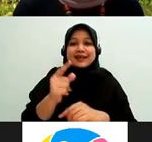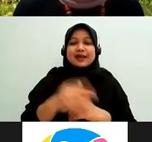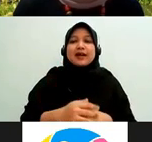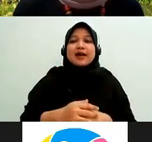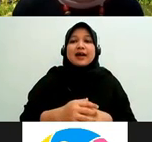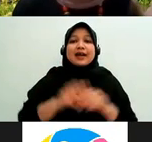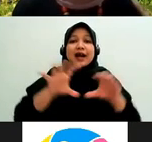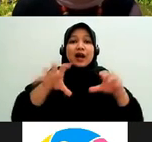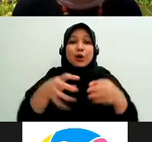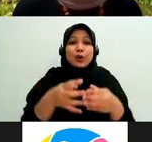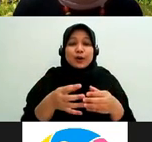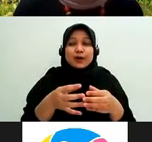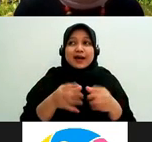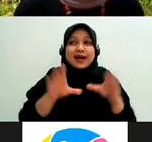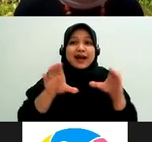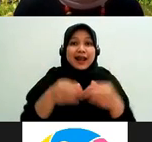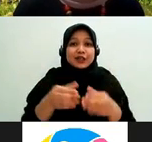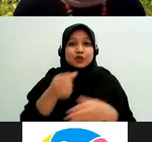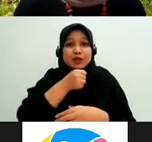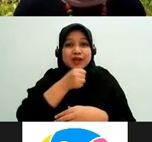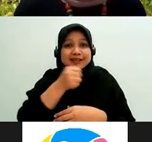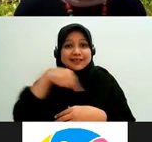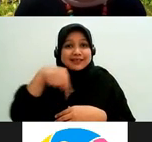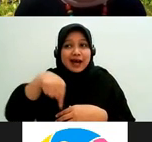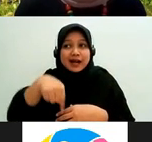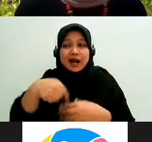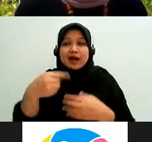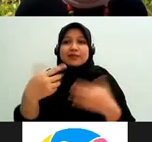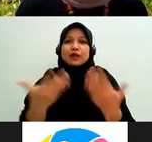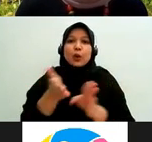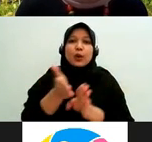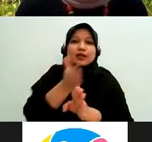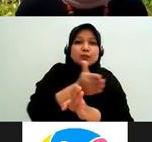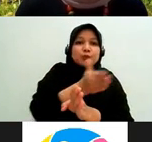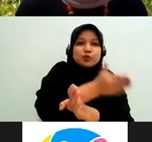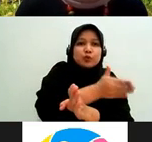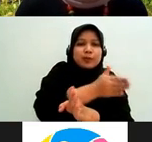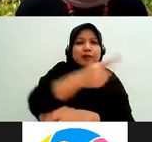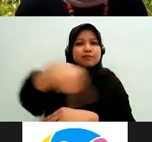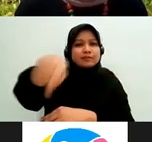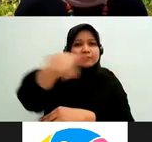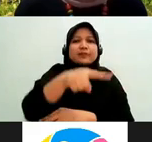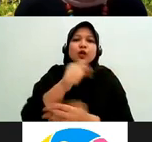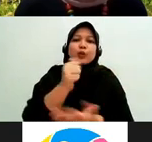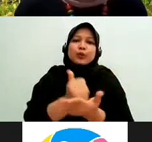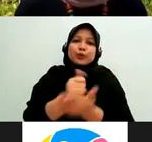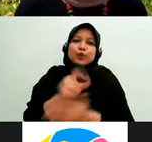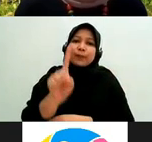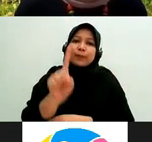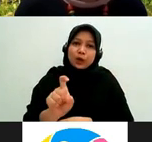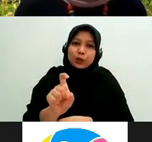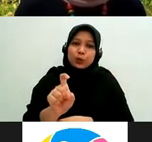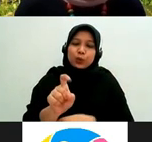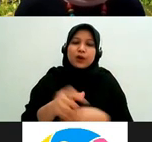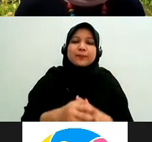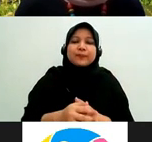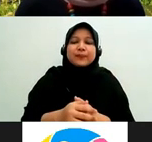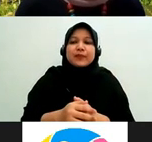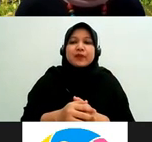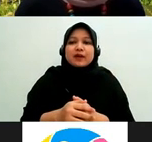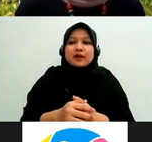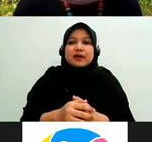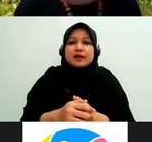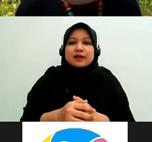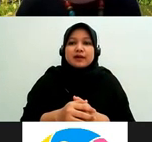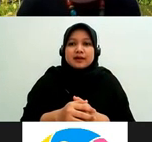dan kelas-kelas jurnalistik sebelumnya itu diperlukan oleh kontributor solider yang saya mau bilang adalah